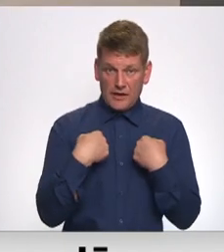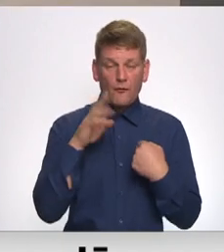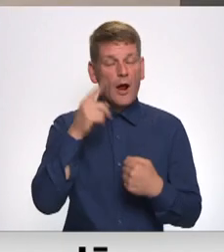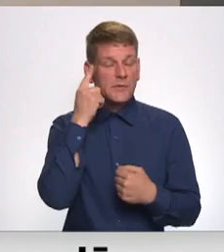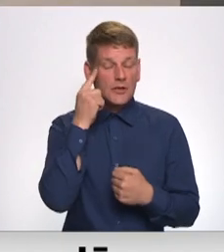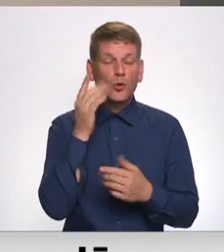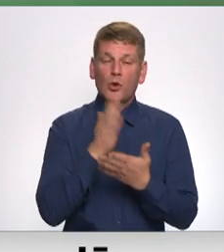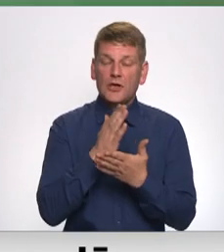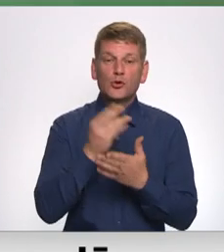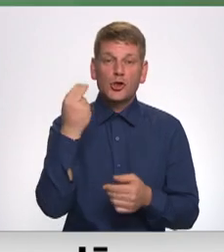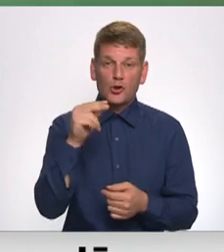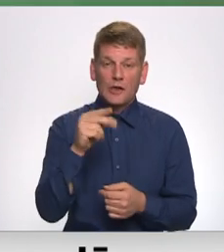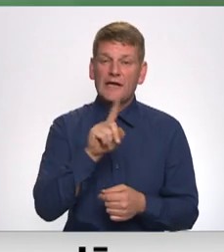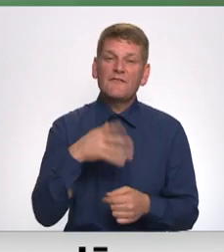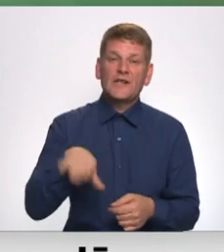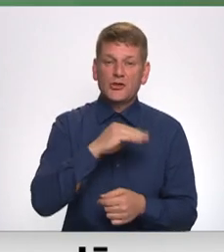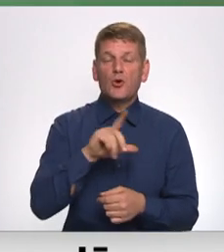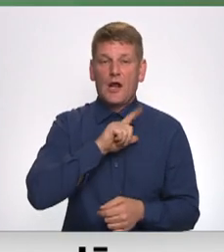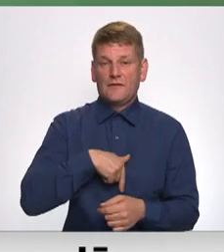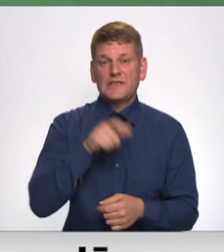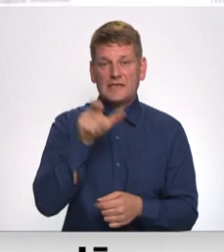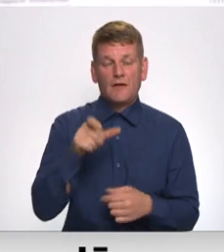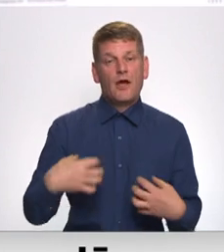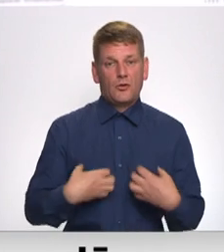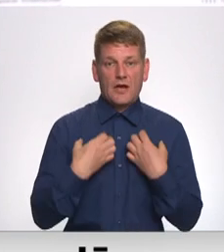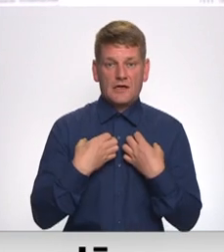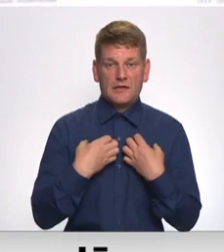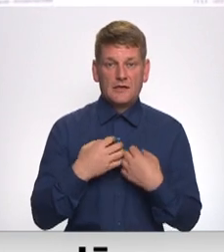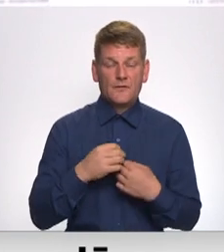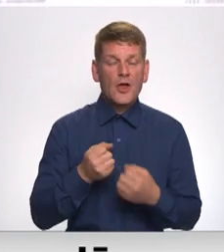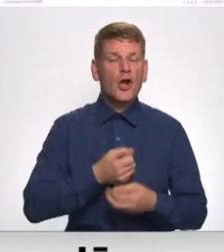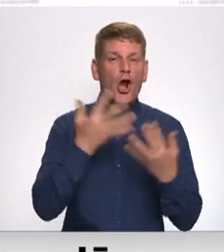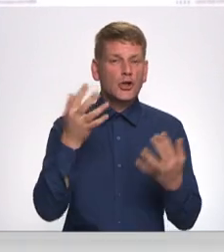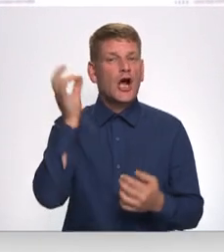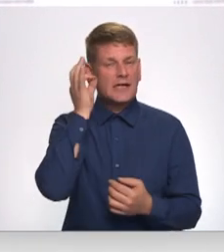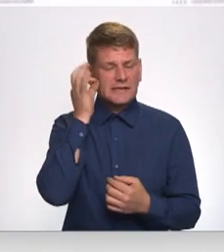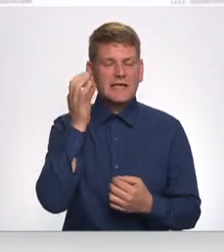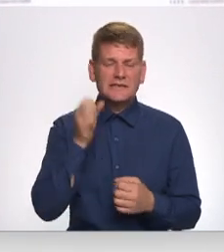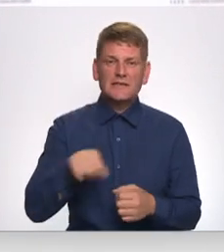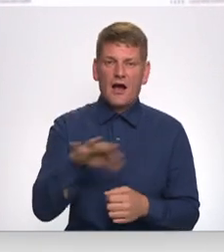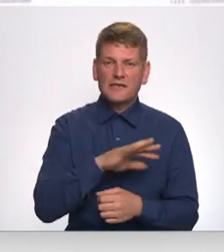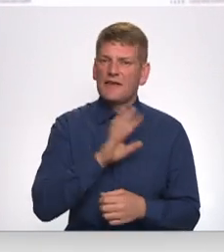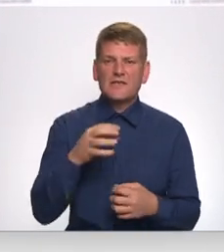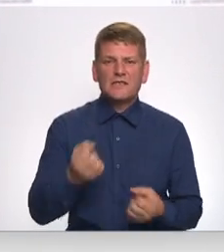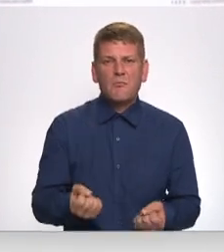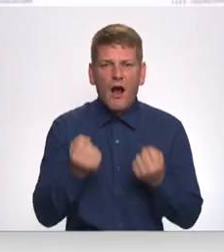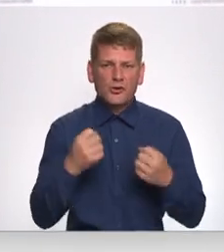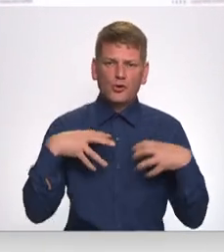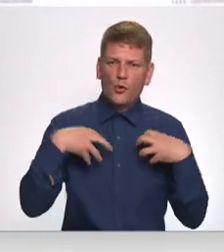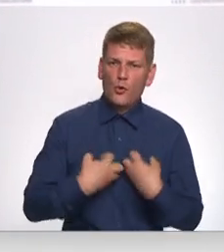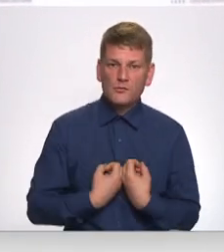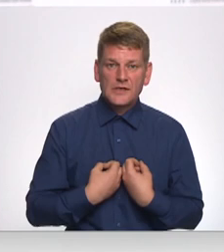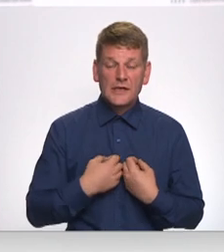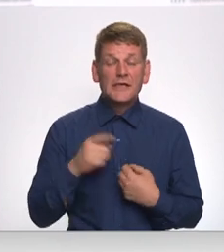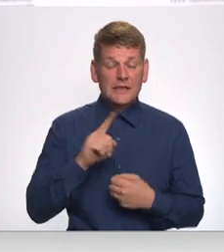notikušais Zolitūdē ir visu Latvijas cilvēku traģēdī. Gaišas atceres dārza nevis smaksas drūms ir